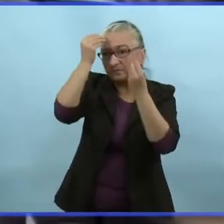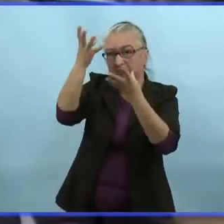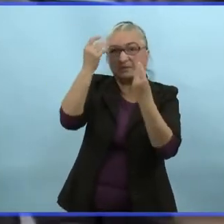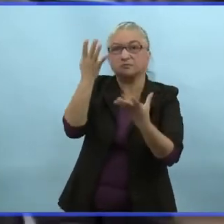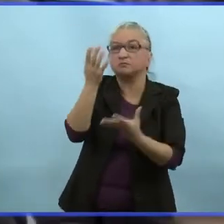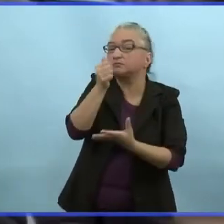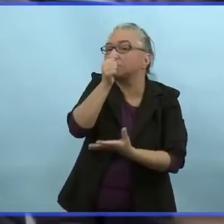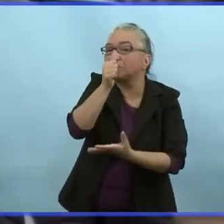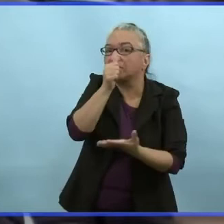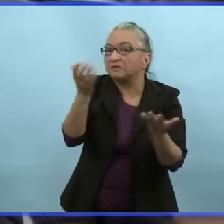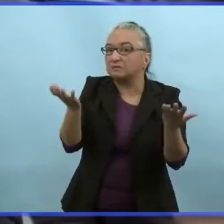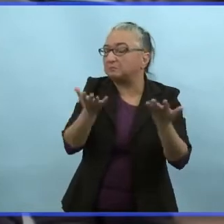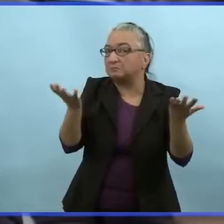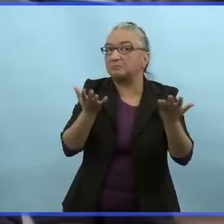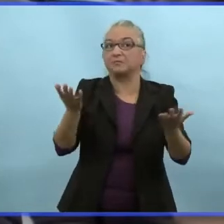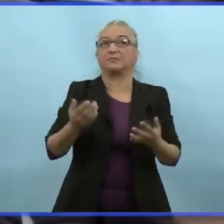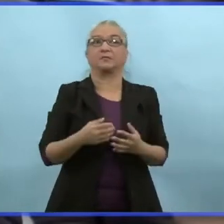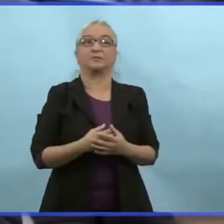pour la question.